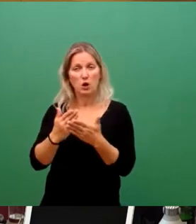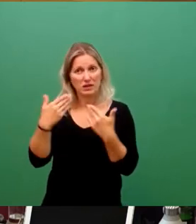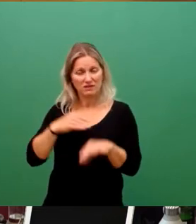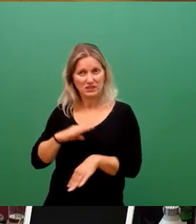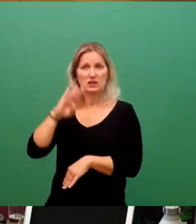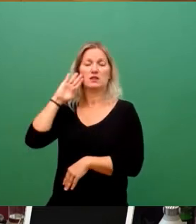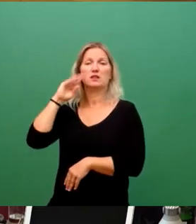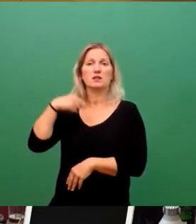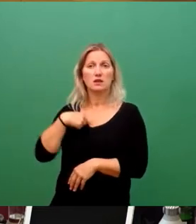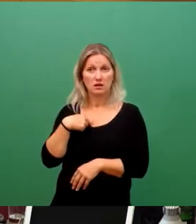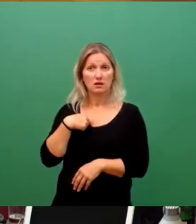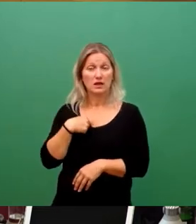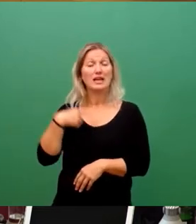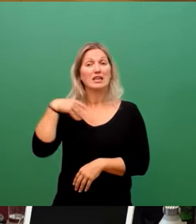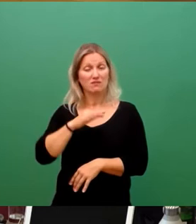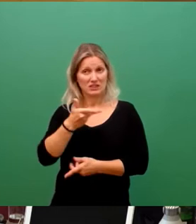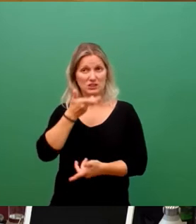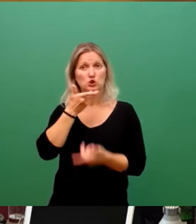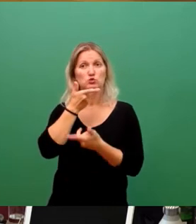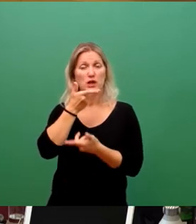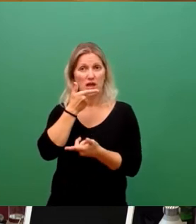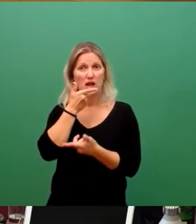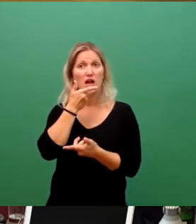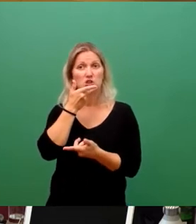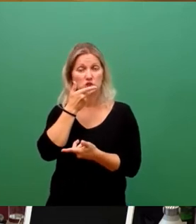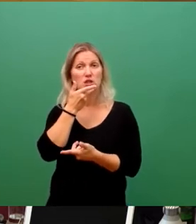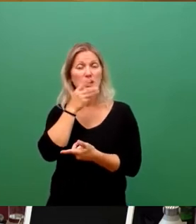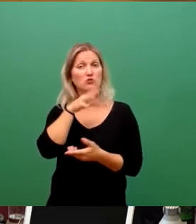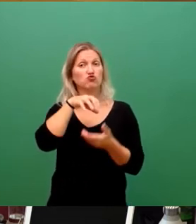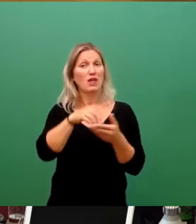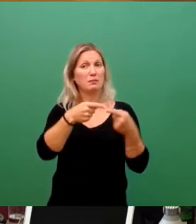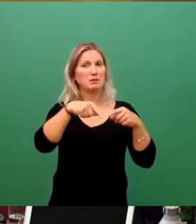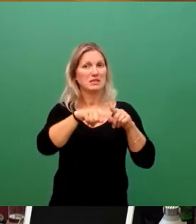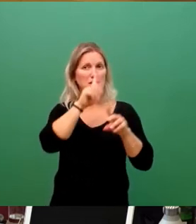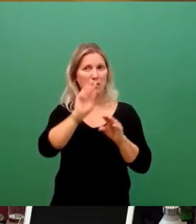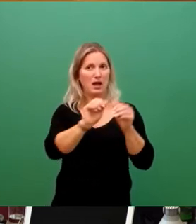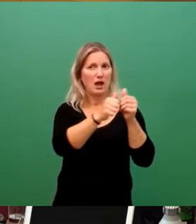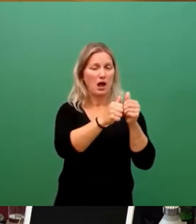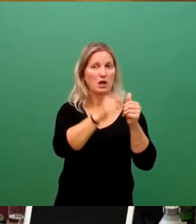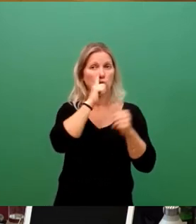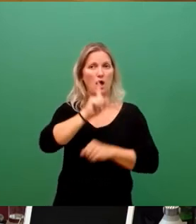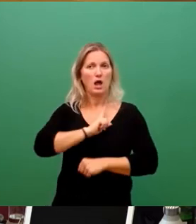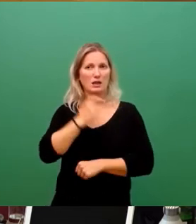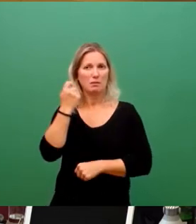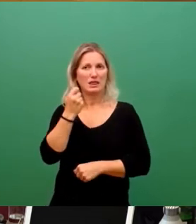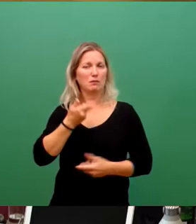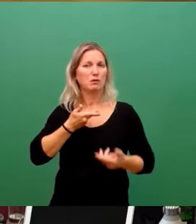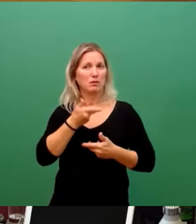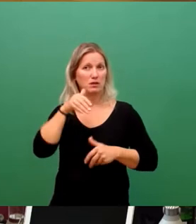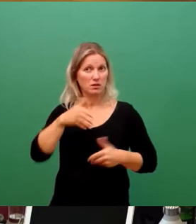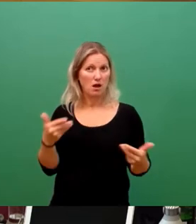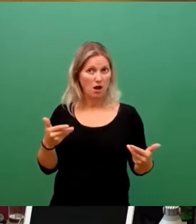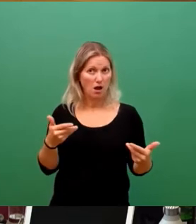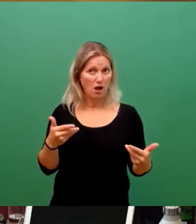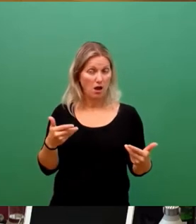auch schon Gespräche zwischen den beteiligten Stadtbezirksbeiräten und dem Eigenbetrieb gab, ist da angedacht, dass es hier